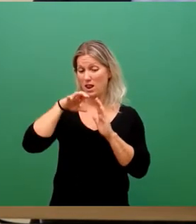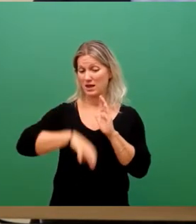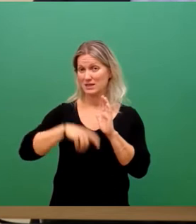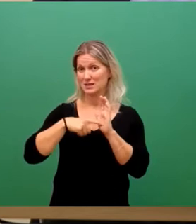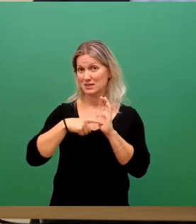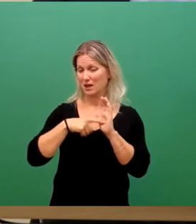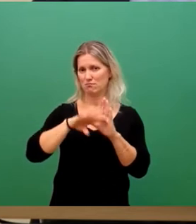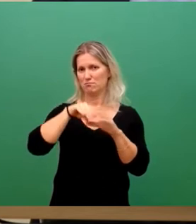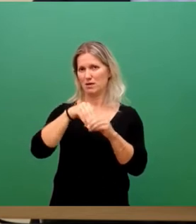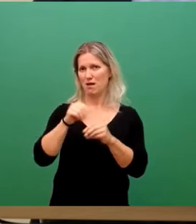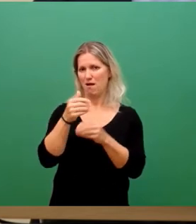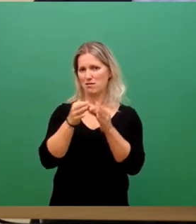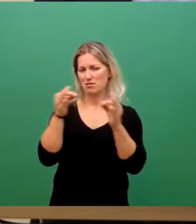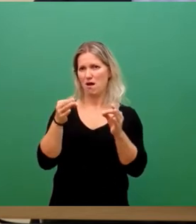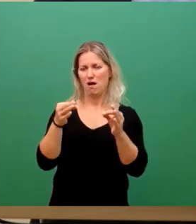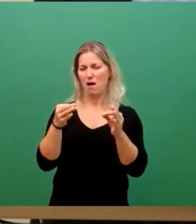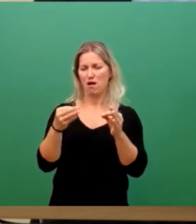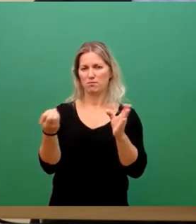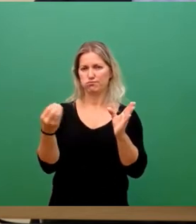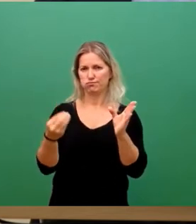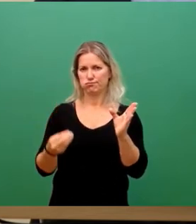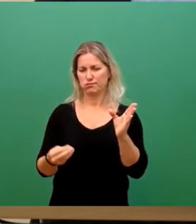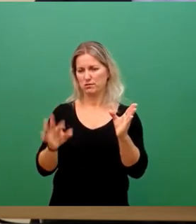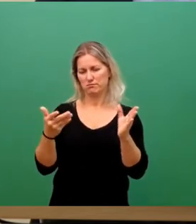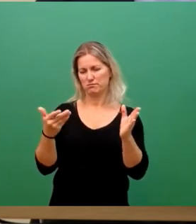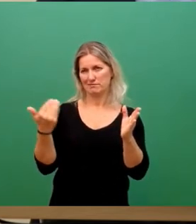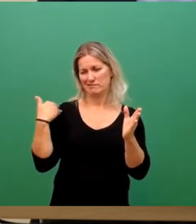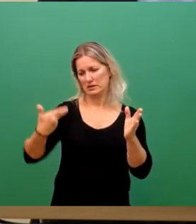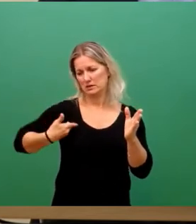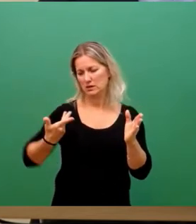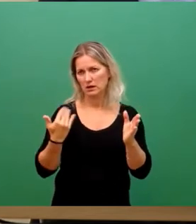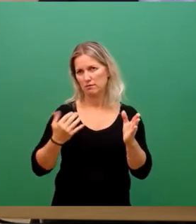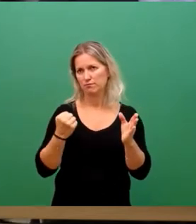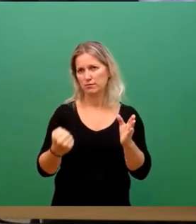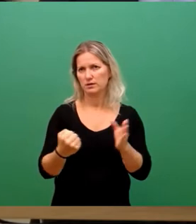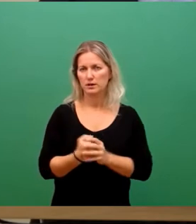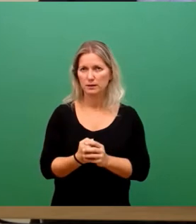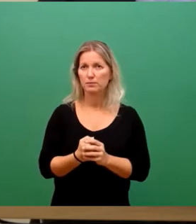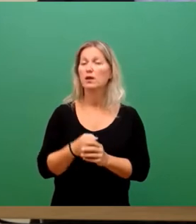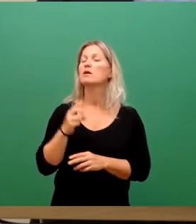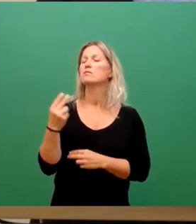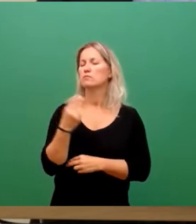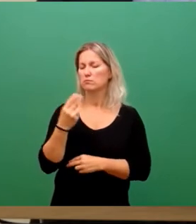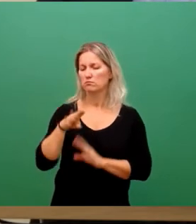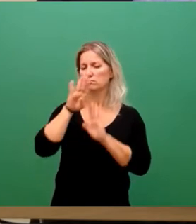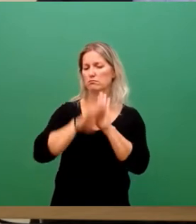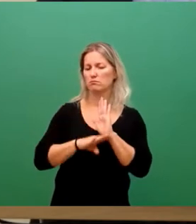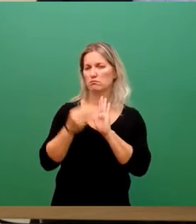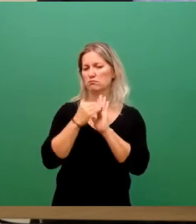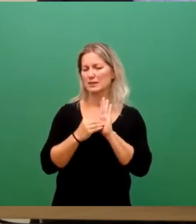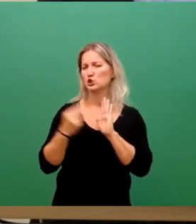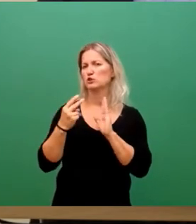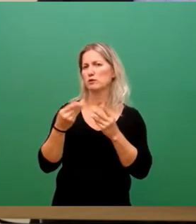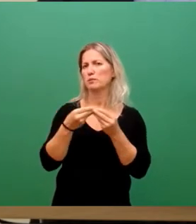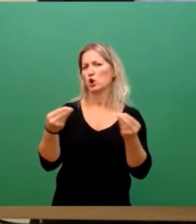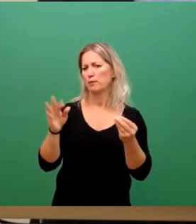von dem Tag aufzustellen, das war jetzt nicht möglich gewesen, aber Sie bekommen die ja sowieso, das haben wir ja schon seit